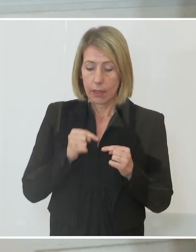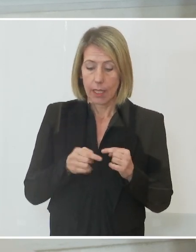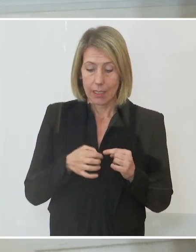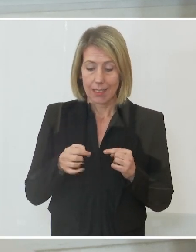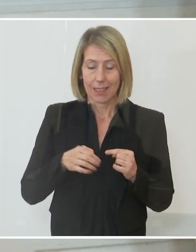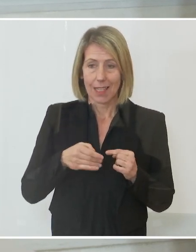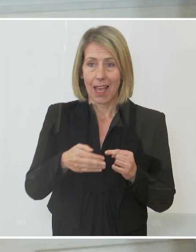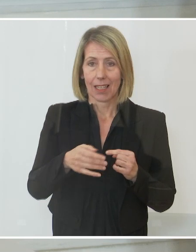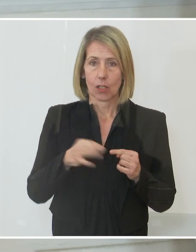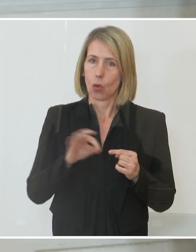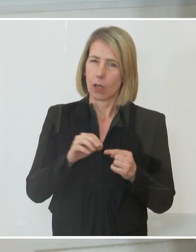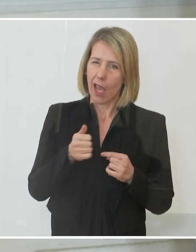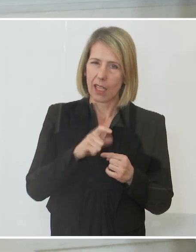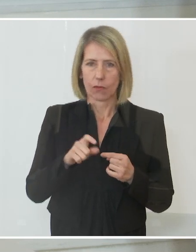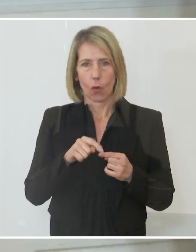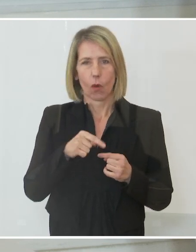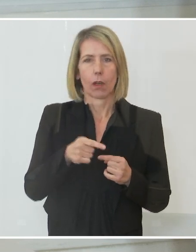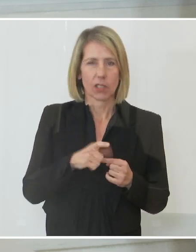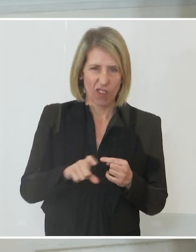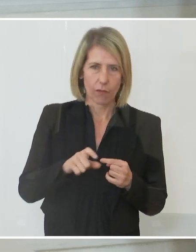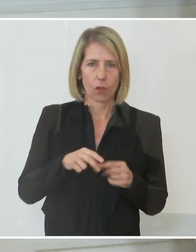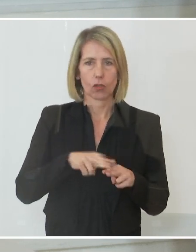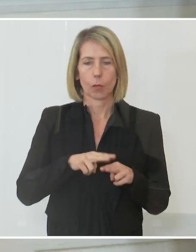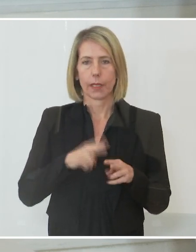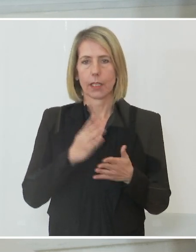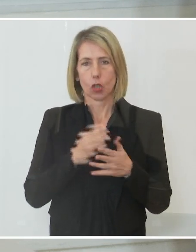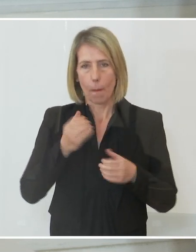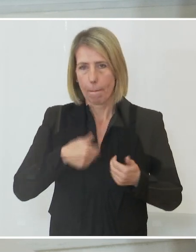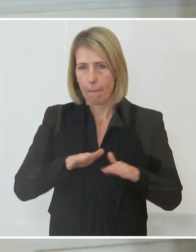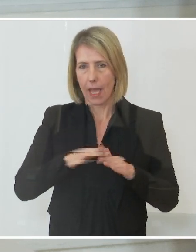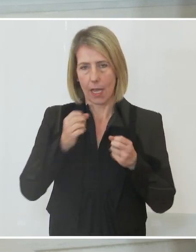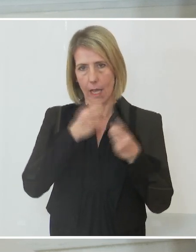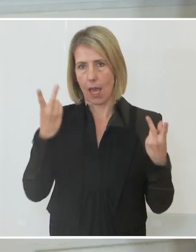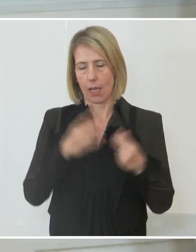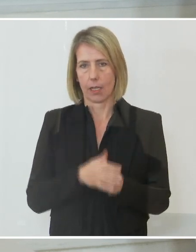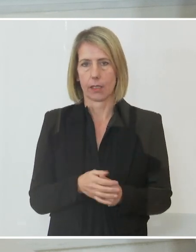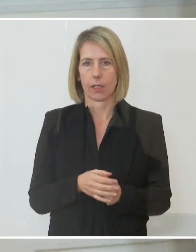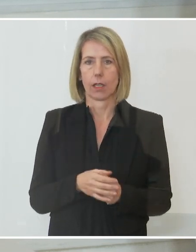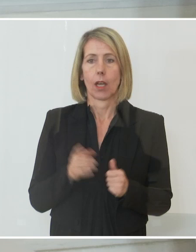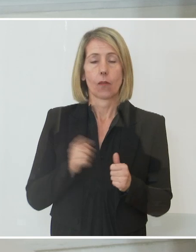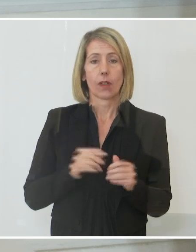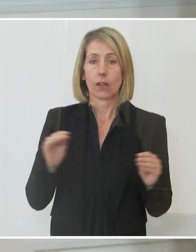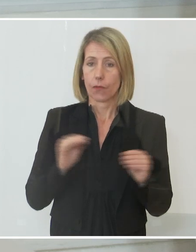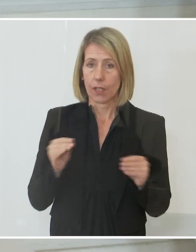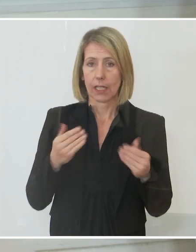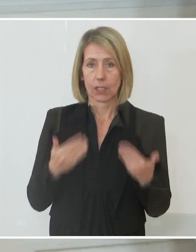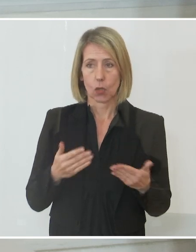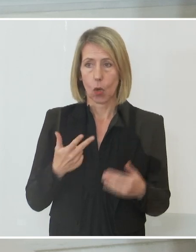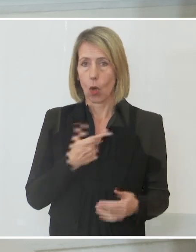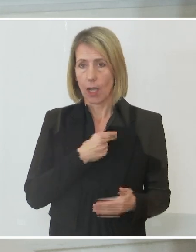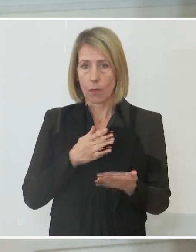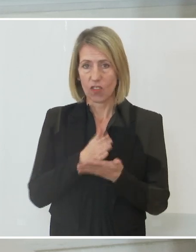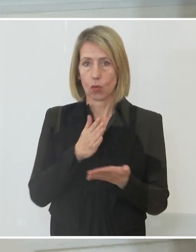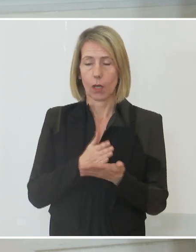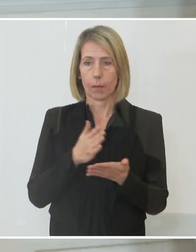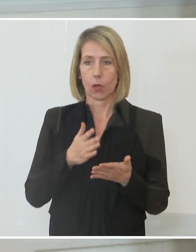nicht ein, zwei Wochen, schon etwas mehr Klarheit herrschen wird. Falls das der Fall ist, dass tatsächlich vermehrt Impfdurchbrüche auftreten